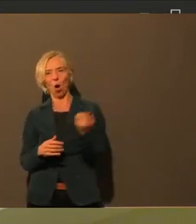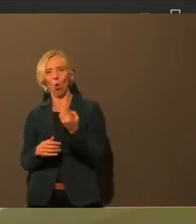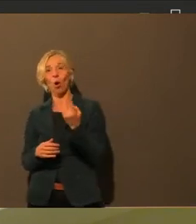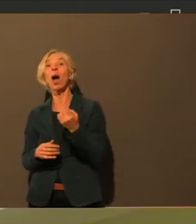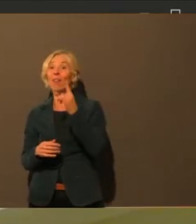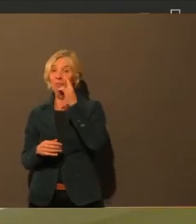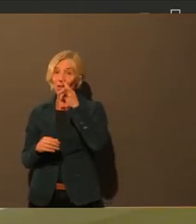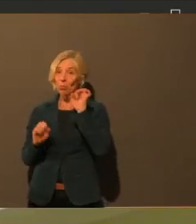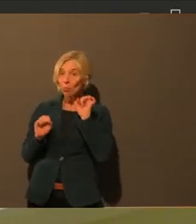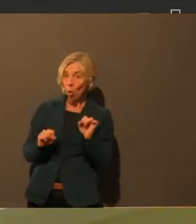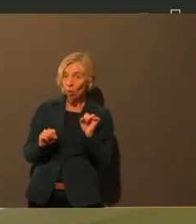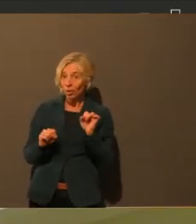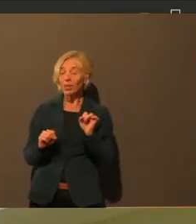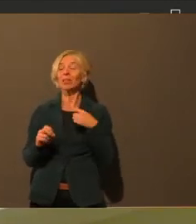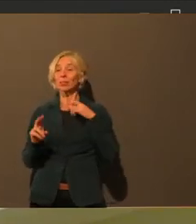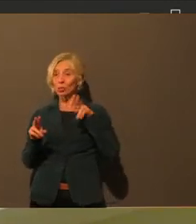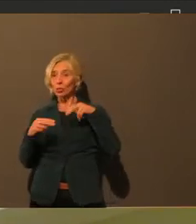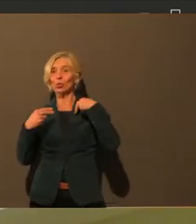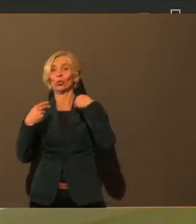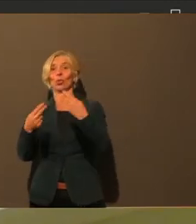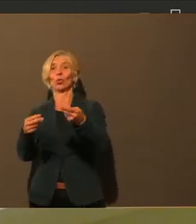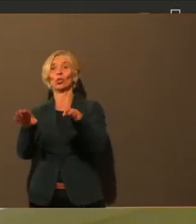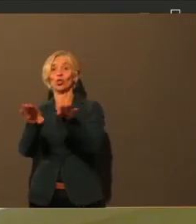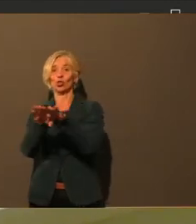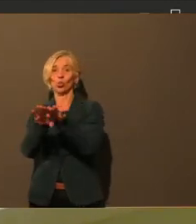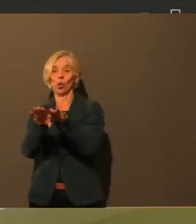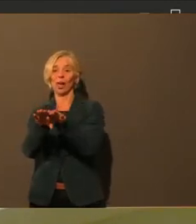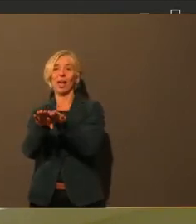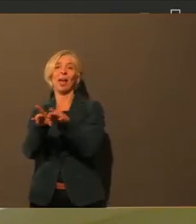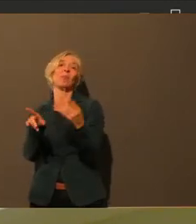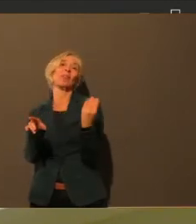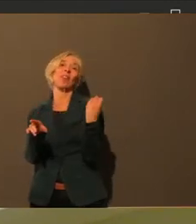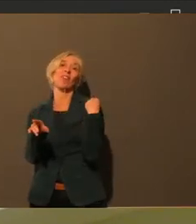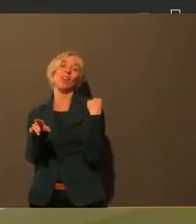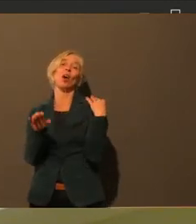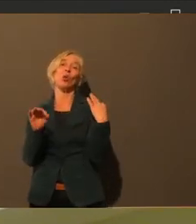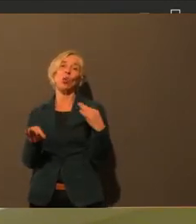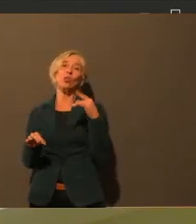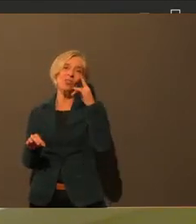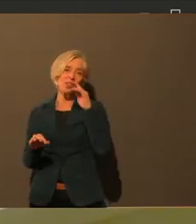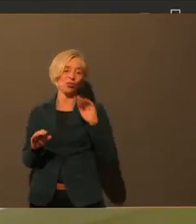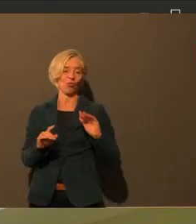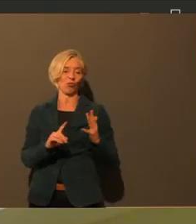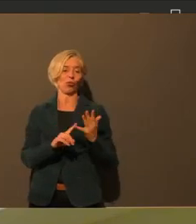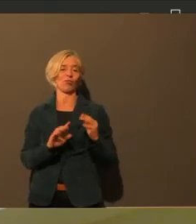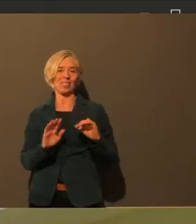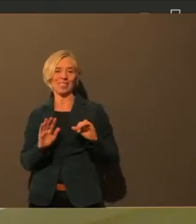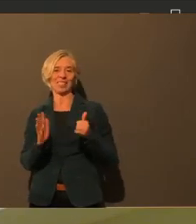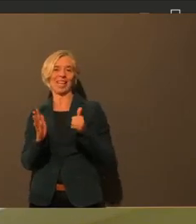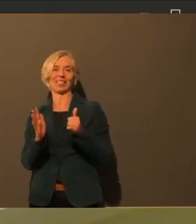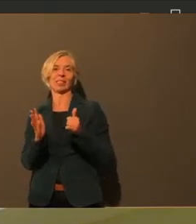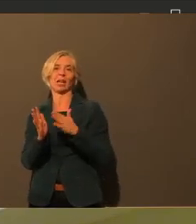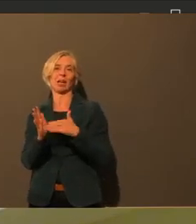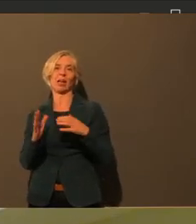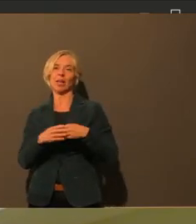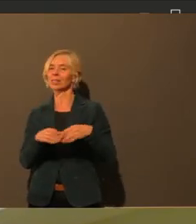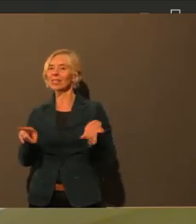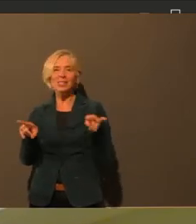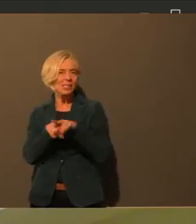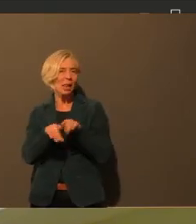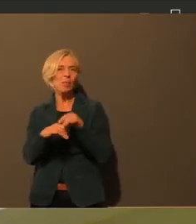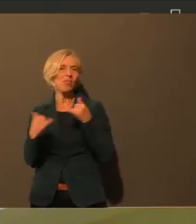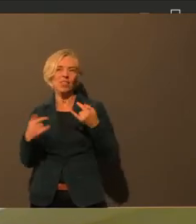gehen, dass dann eben auch die Unterstufe im Gleichklang mit anderen Regionen läuft. Es ist,